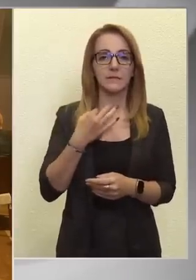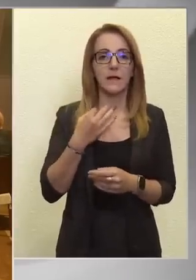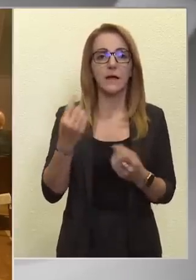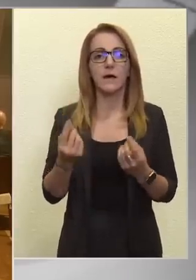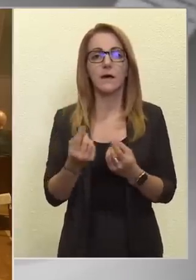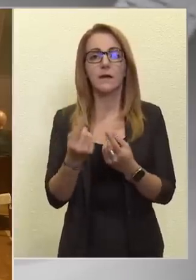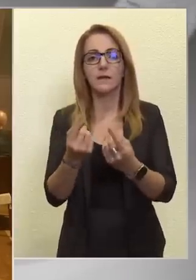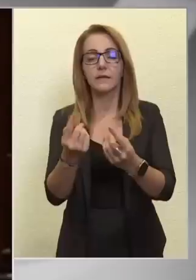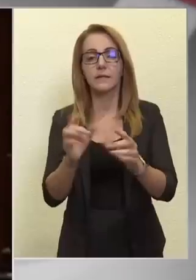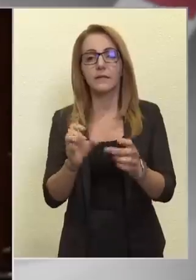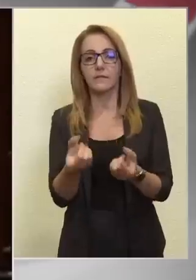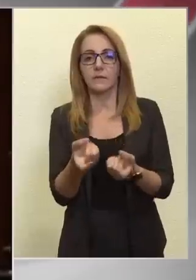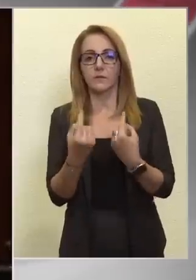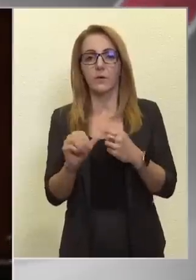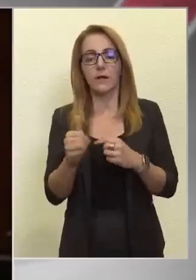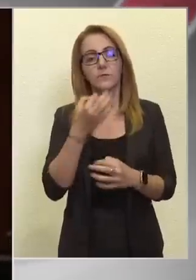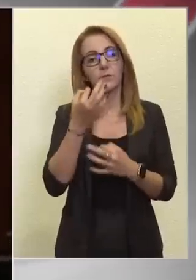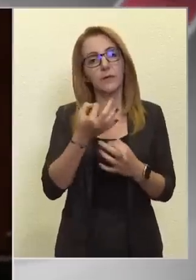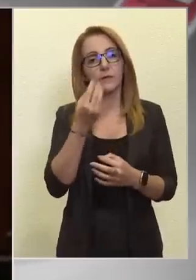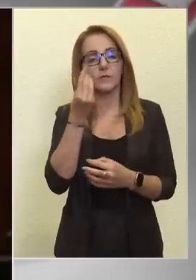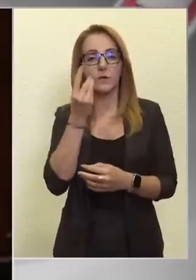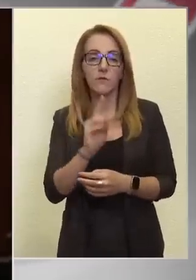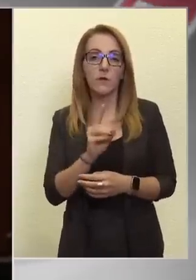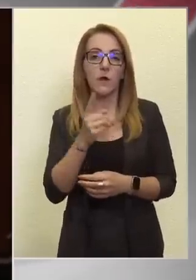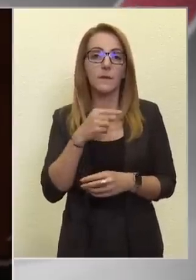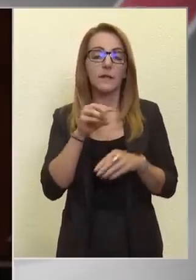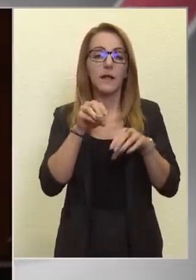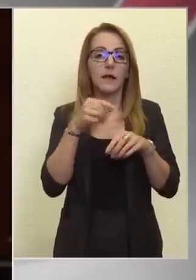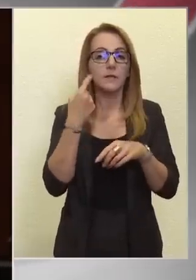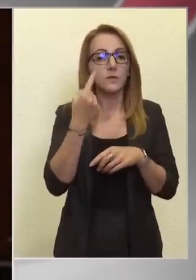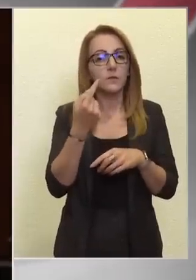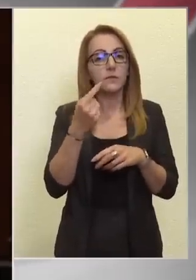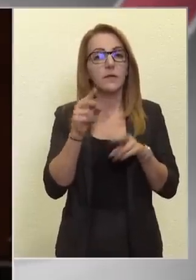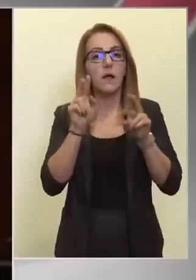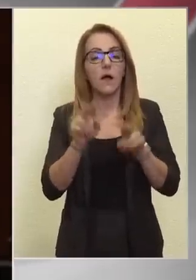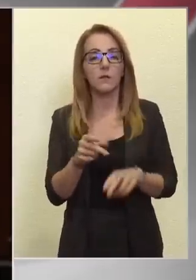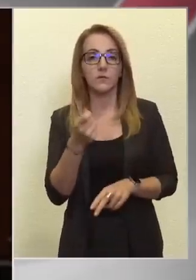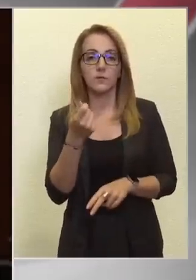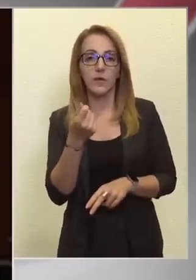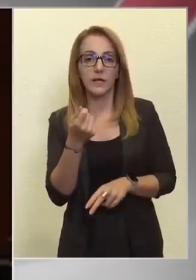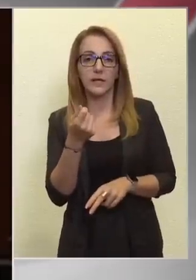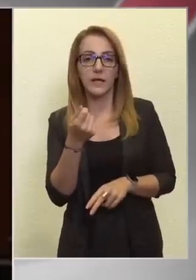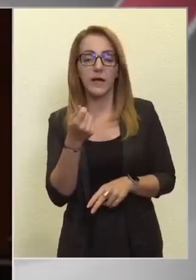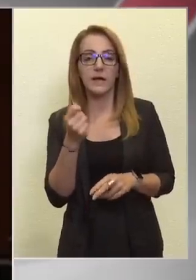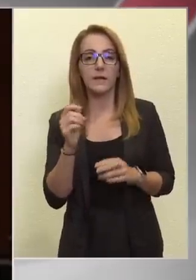-től. Az első kérdésem az lenne, hogy mit lehet tudni a hatóságjáros fa